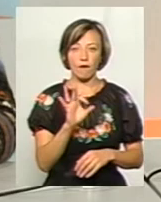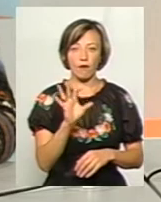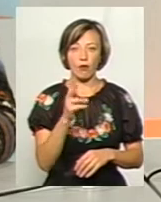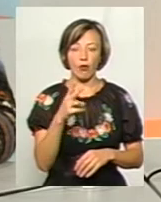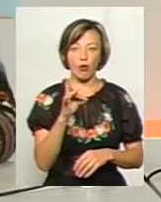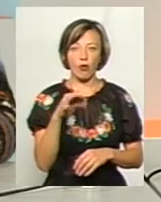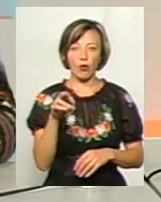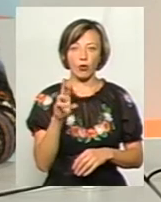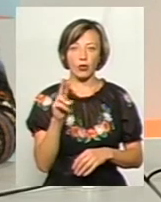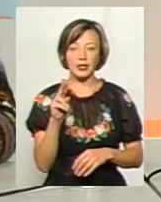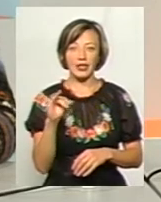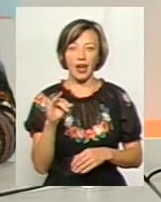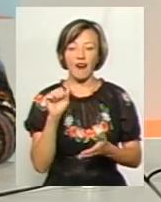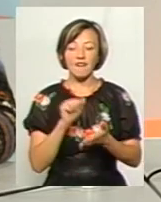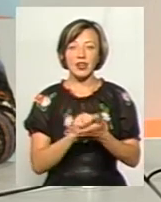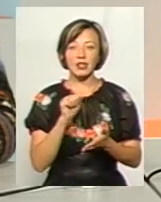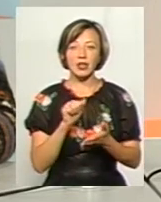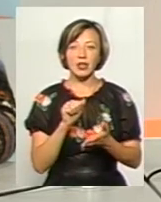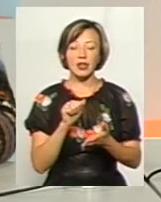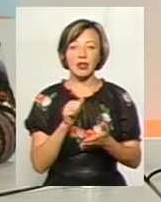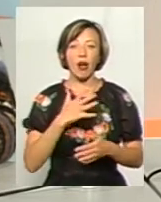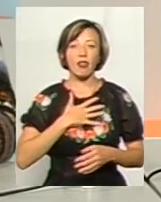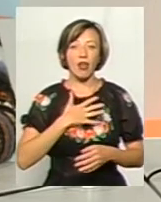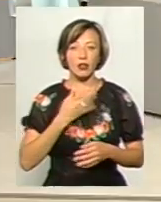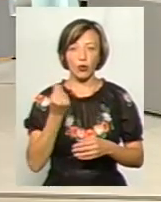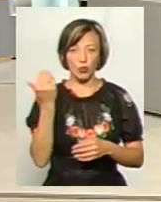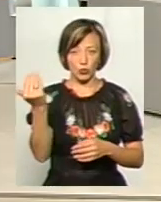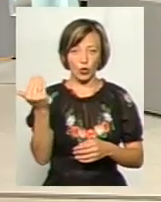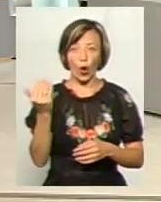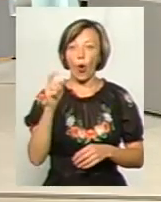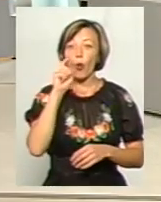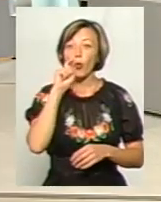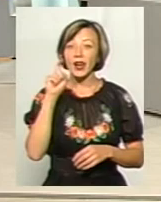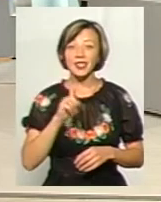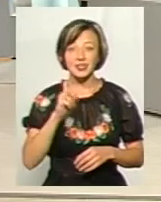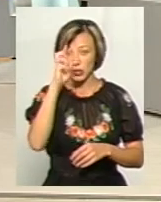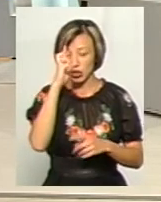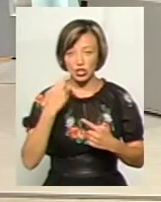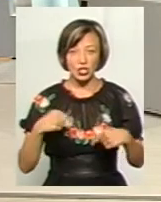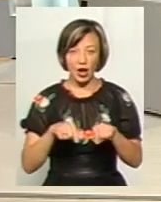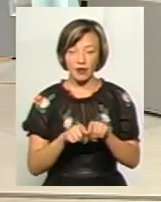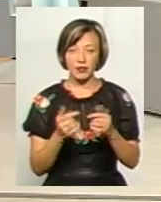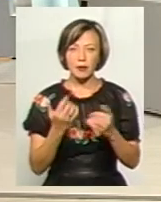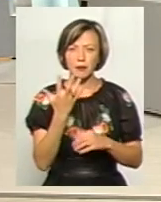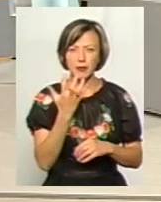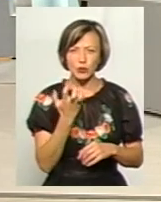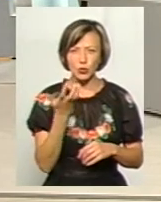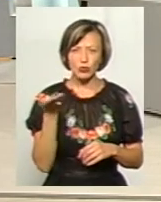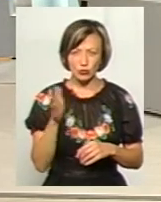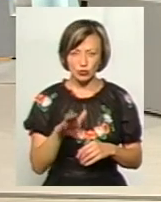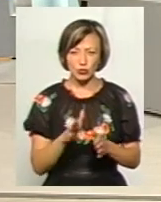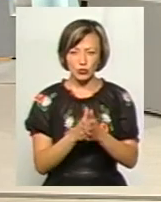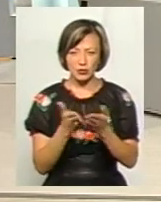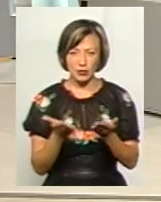за канадські гроші 500 примірників. Це, до речі... Українська держава сьогодні, 500 примірників,